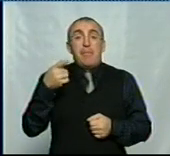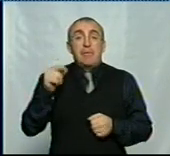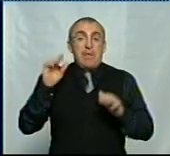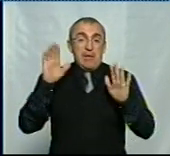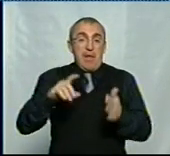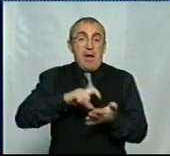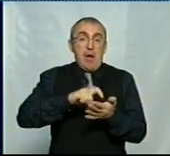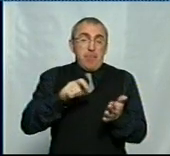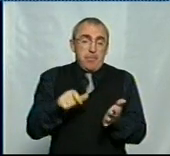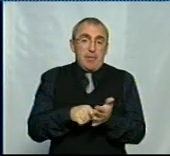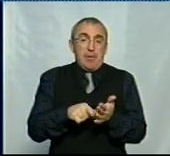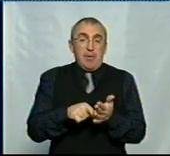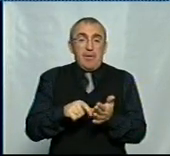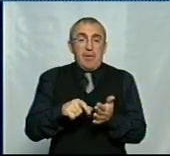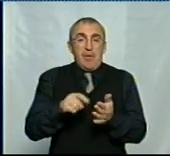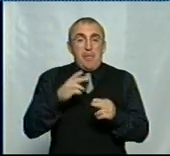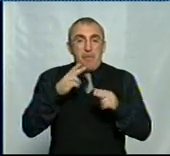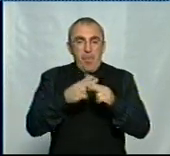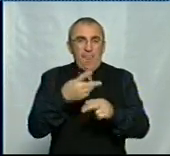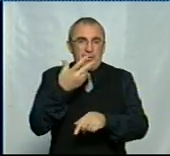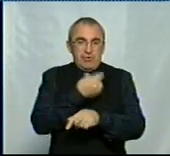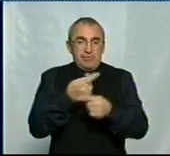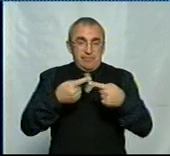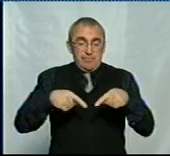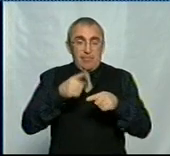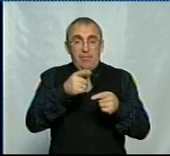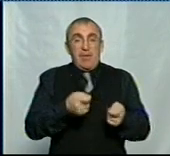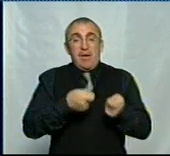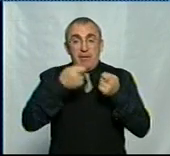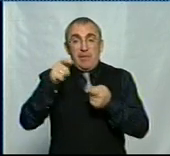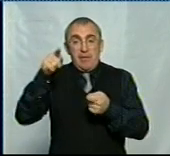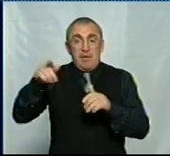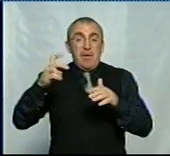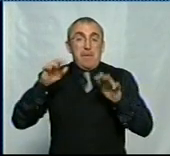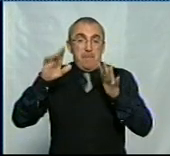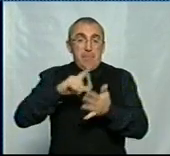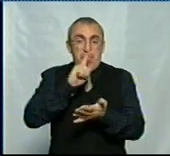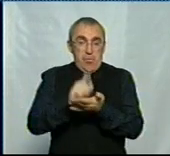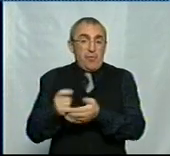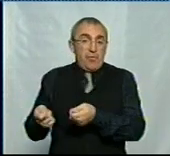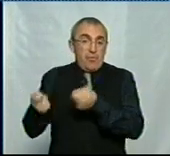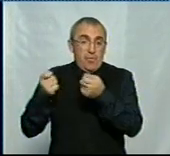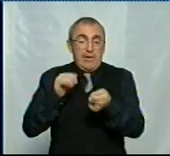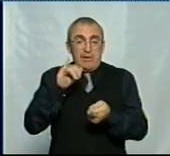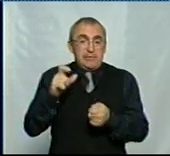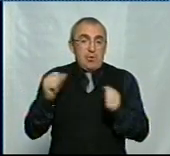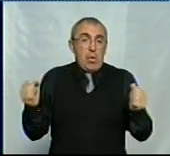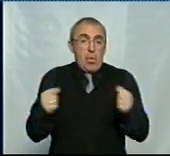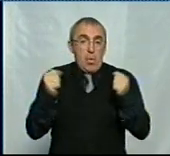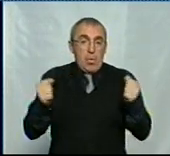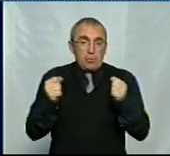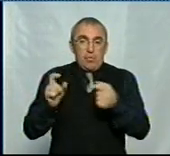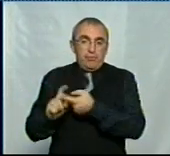кабінет або пункт профілактичних щеплень, їм доставлять вакцину саме так, як її повинні. Доставити з холодовим